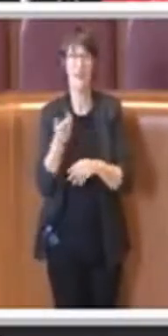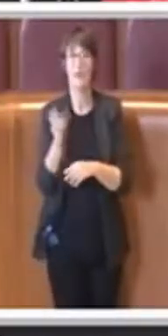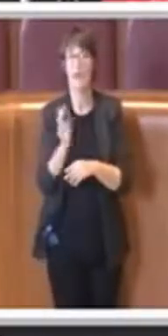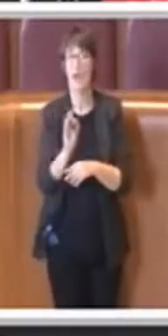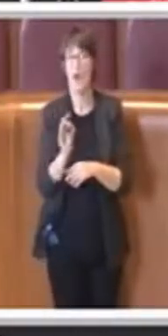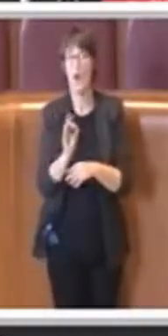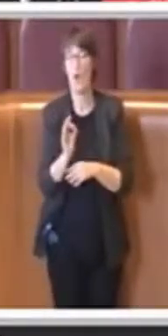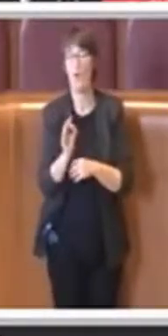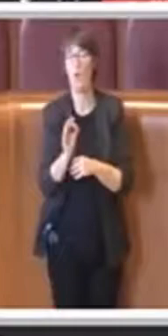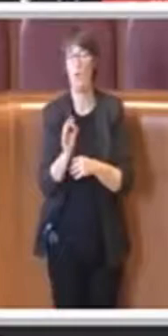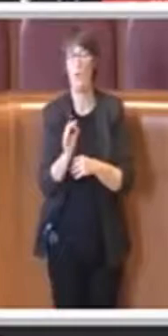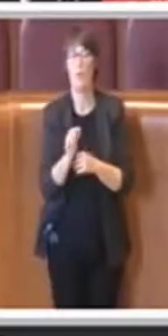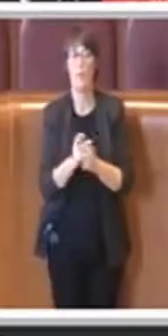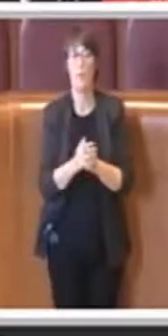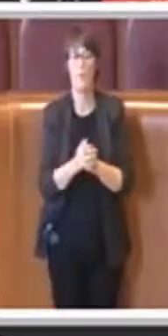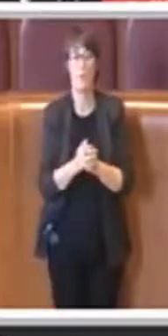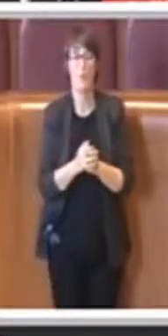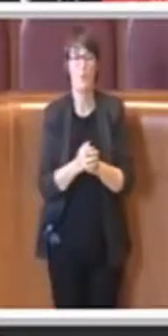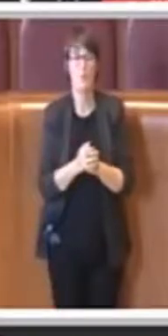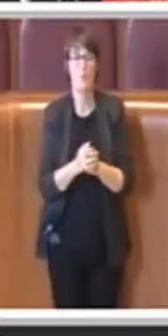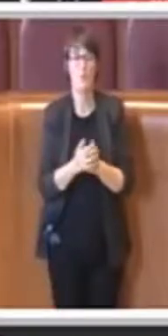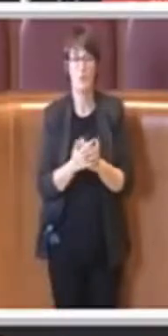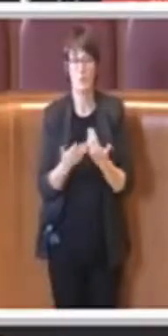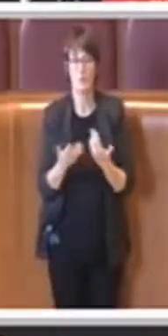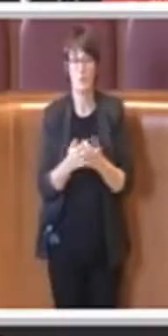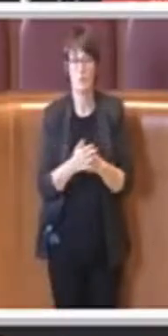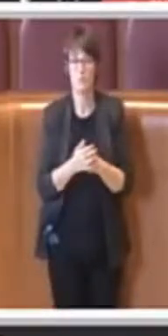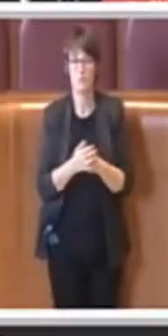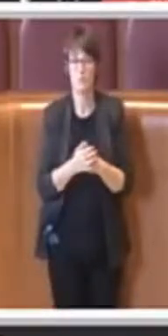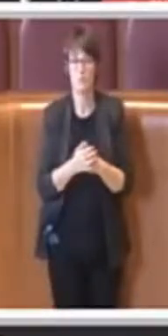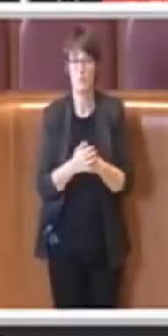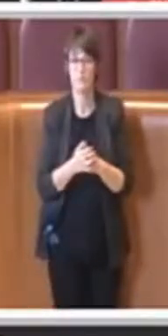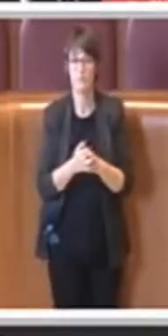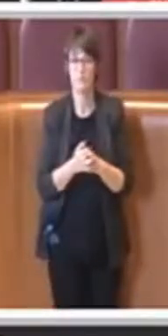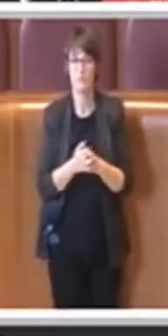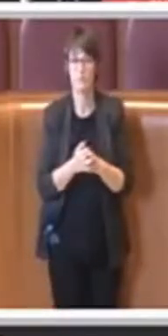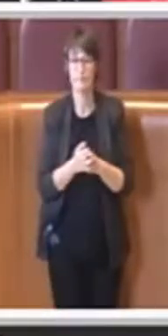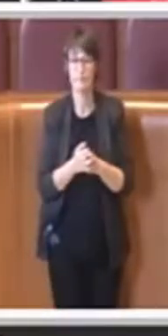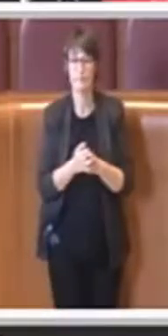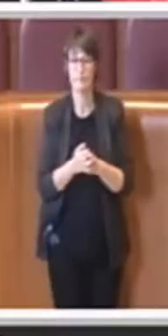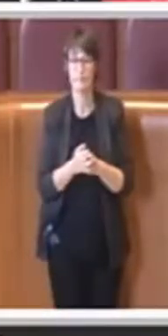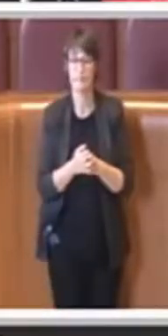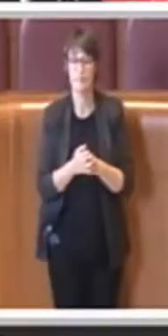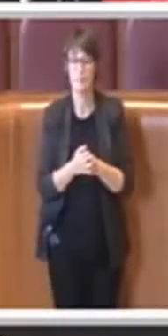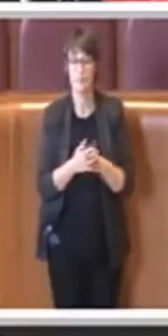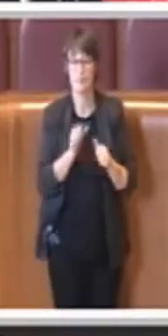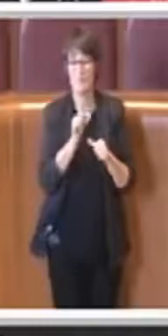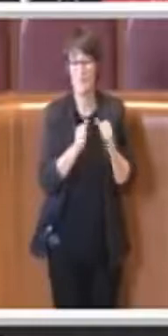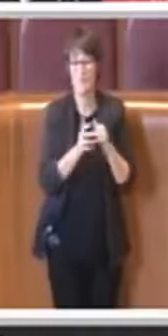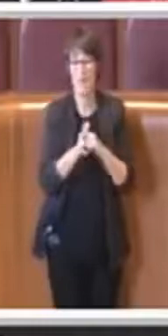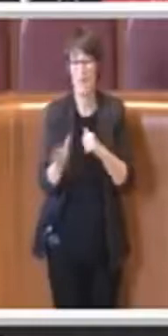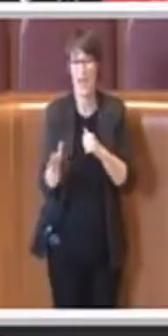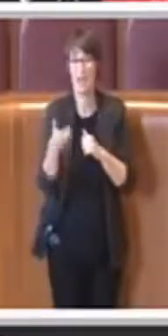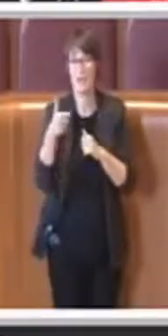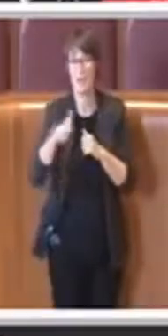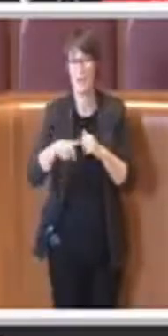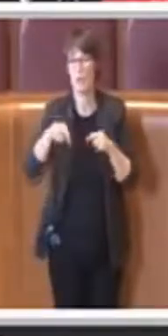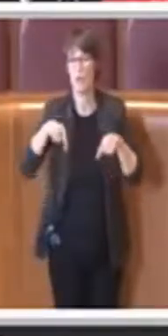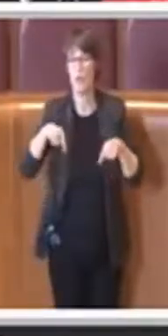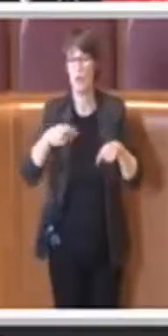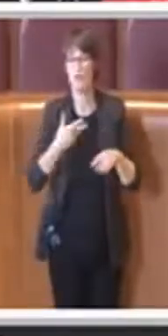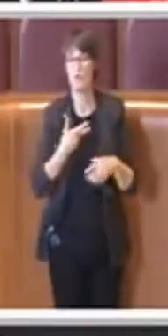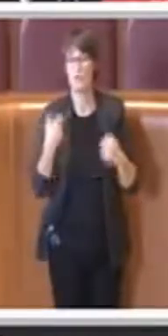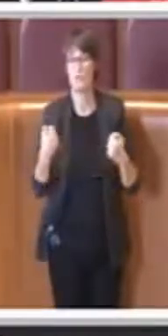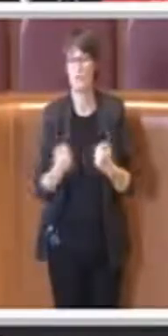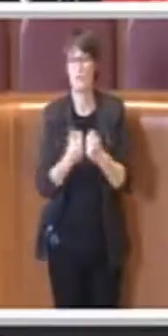di quelle parti diciamo che oggi sarebbero state incompatibili con lo statuto, seppur come sappiamo